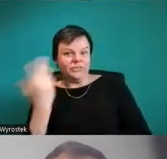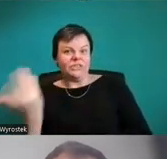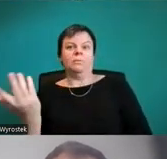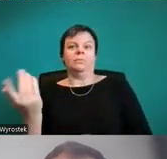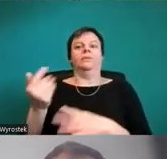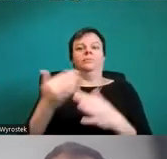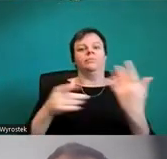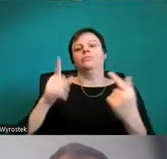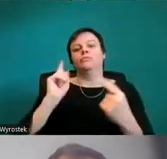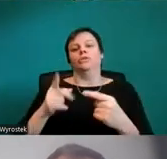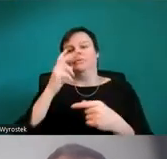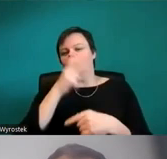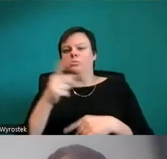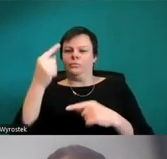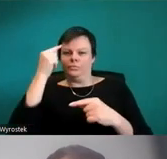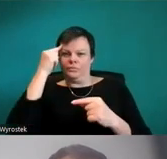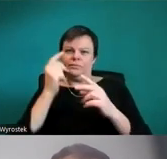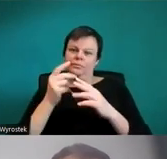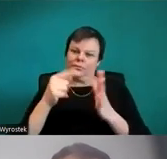Kompromiss finden muss. Ich weiß, das ist schwierig.